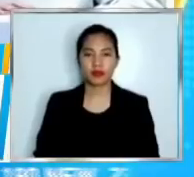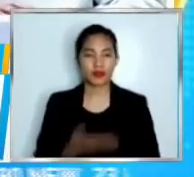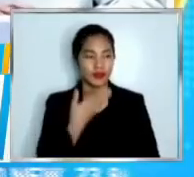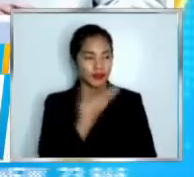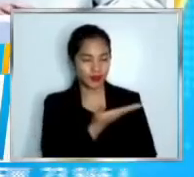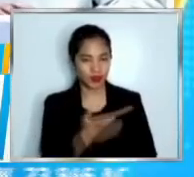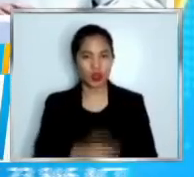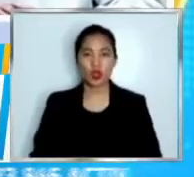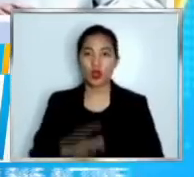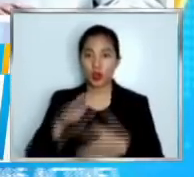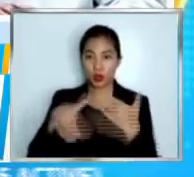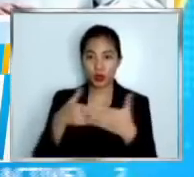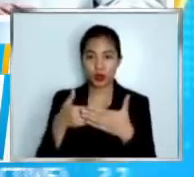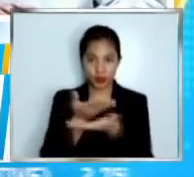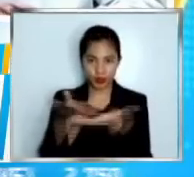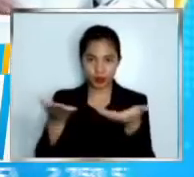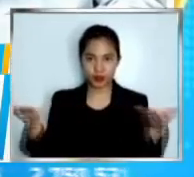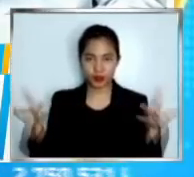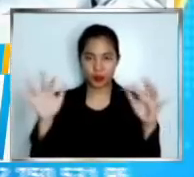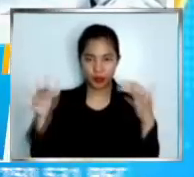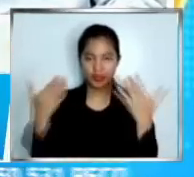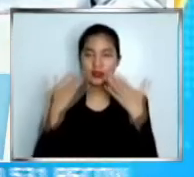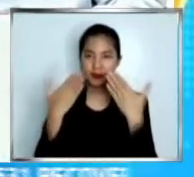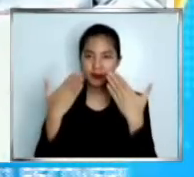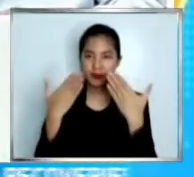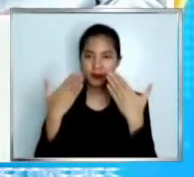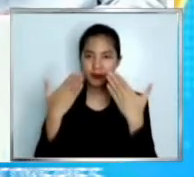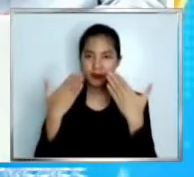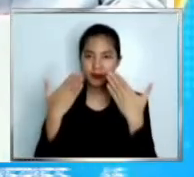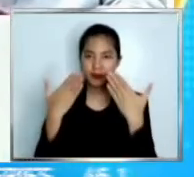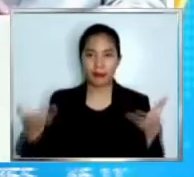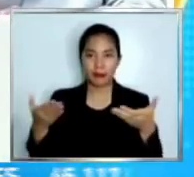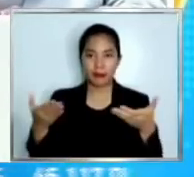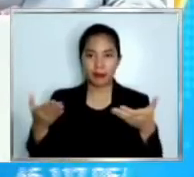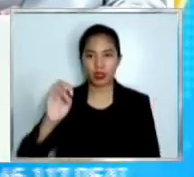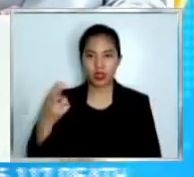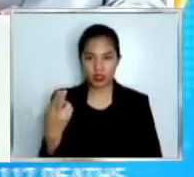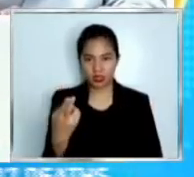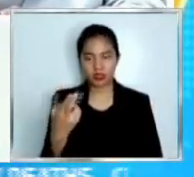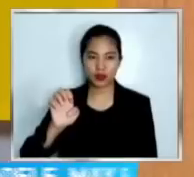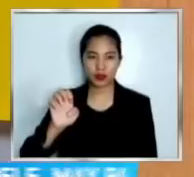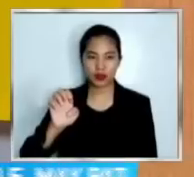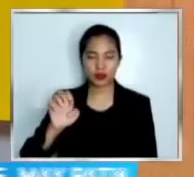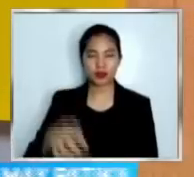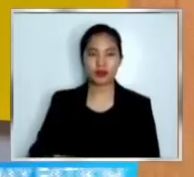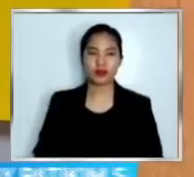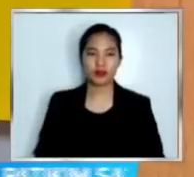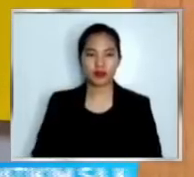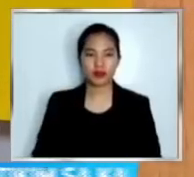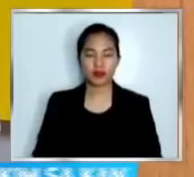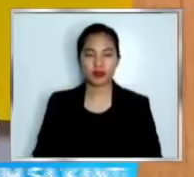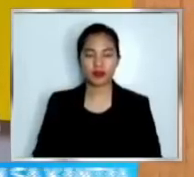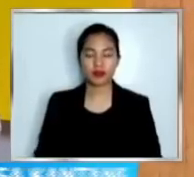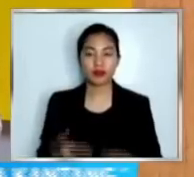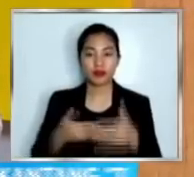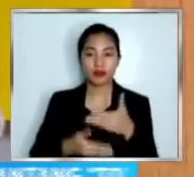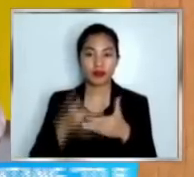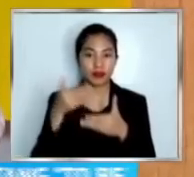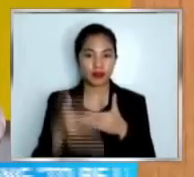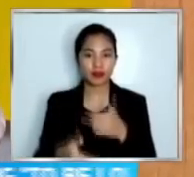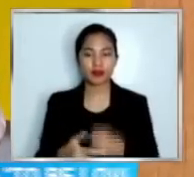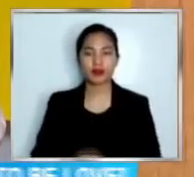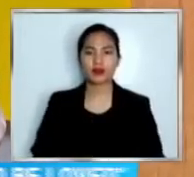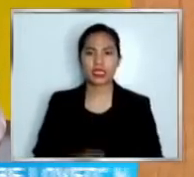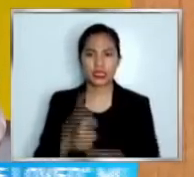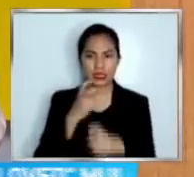lahat po na inyong mga takasunayin si DOH Secretary Francisco Duque the third pahirapan po ang pagtanggal sa isang lalaki sa